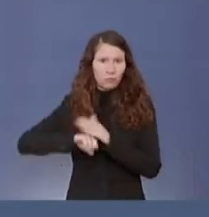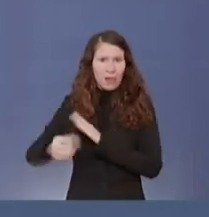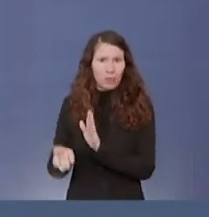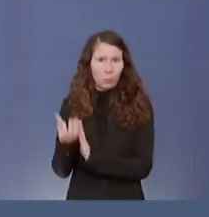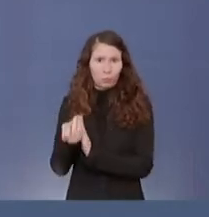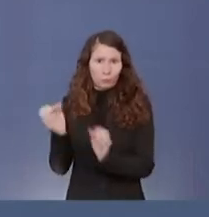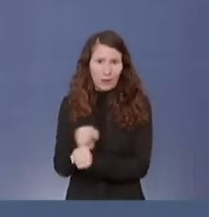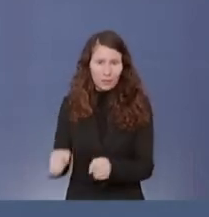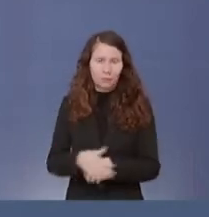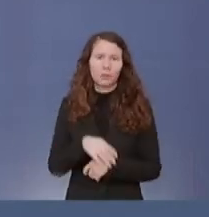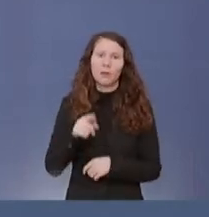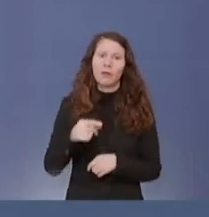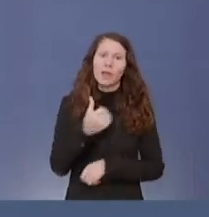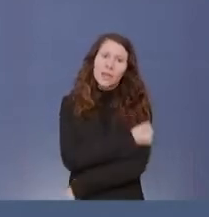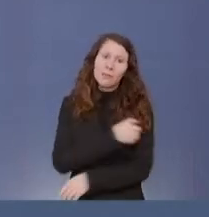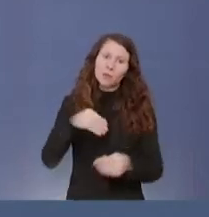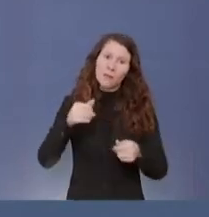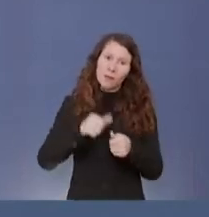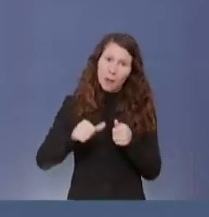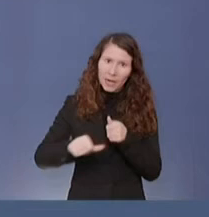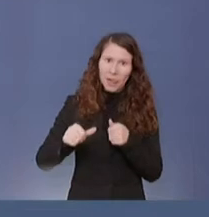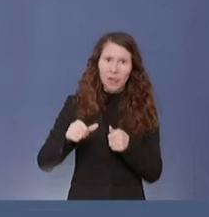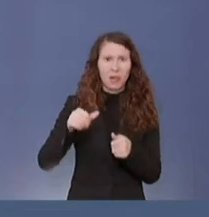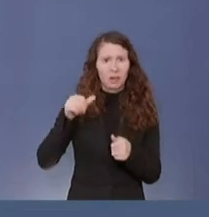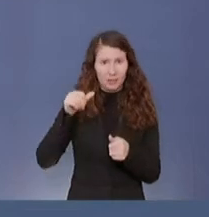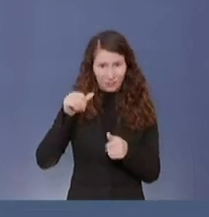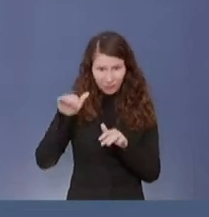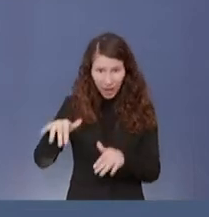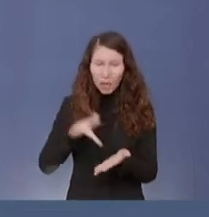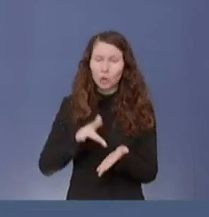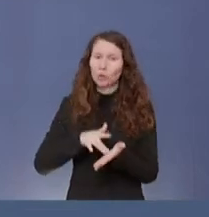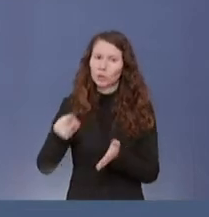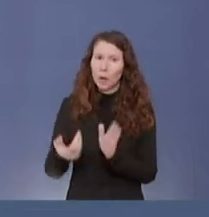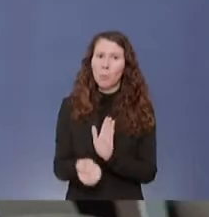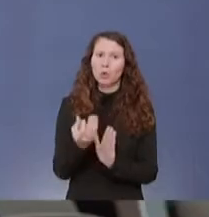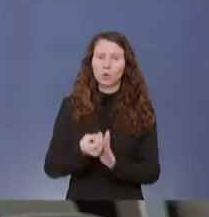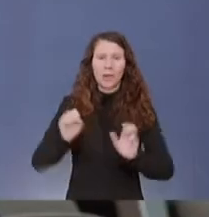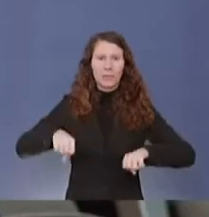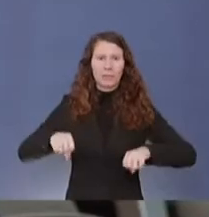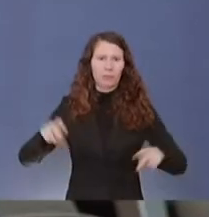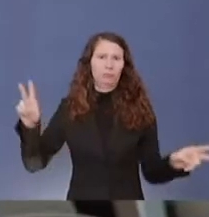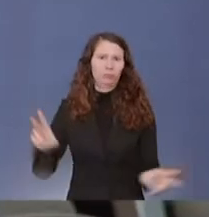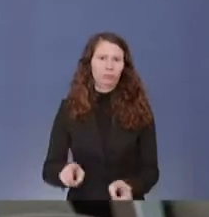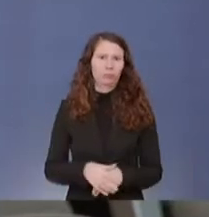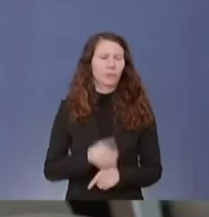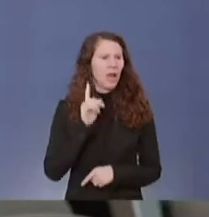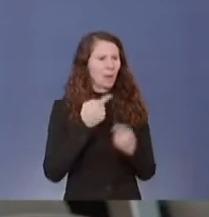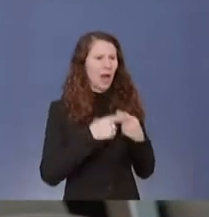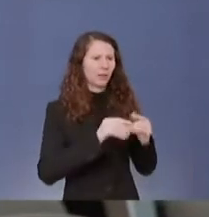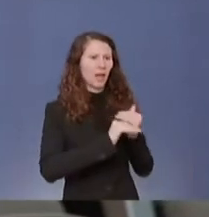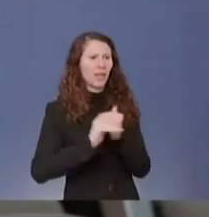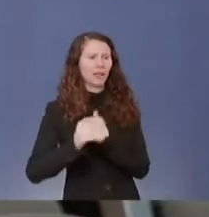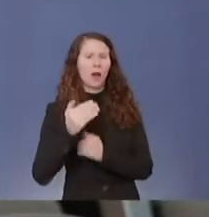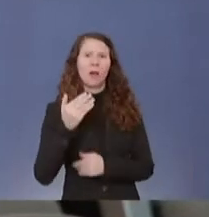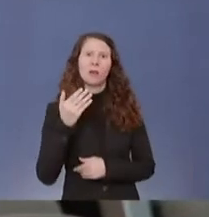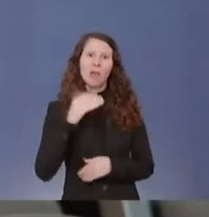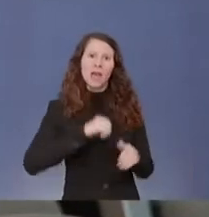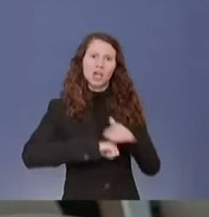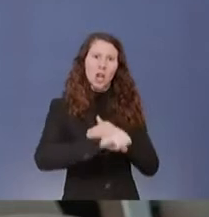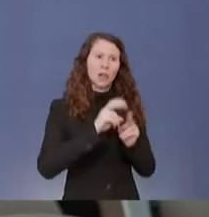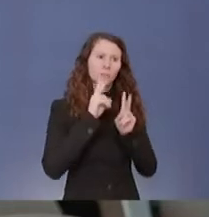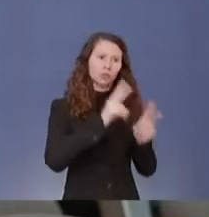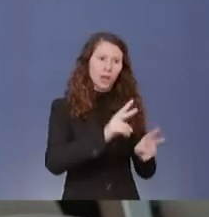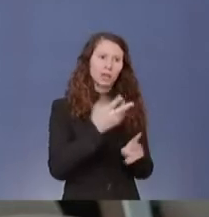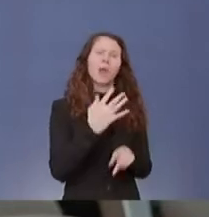kommt durch die fehlende Produktionskapazität. Aber andere Länder haben schneller mehr bestellt zu höheren Preisen.